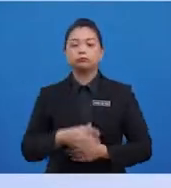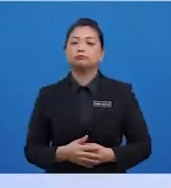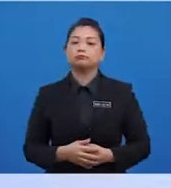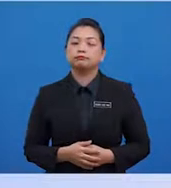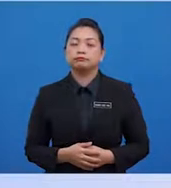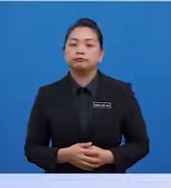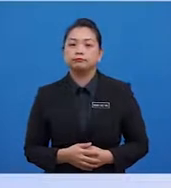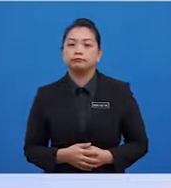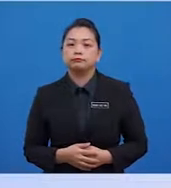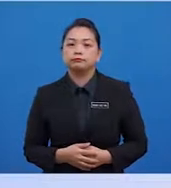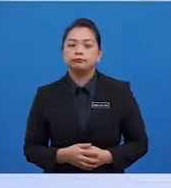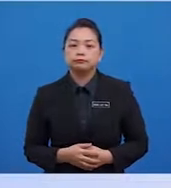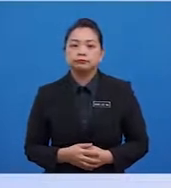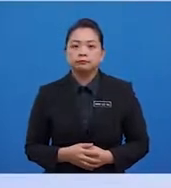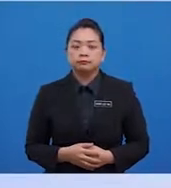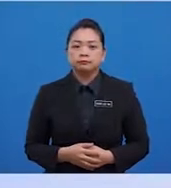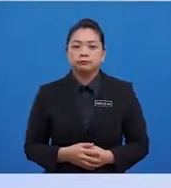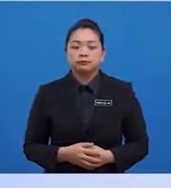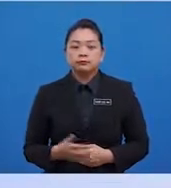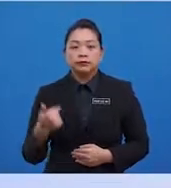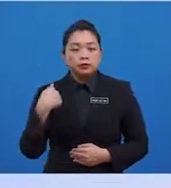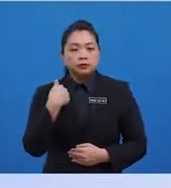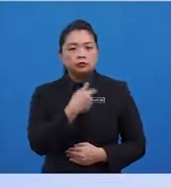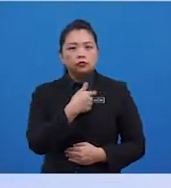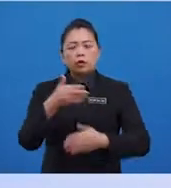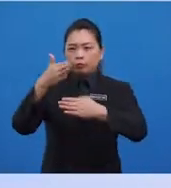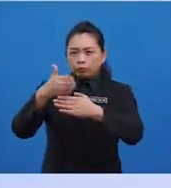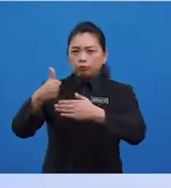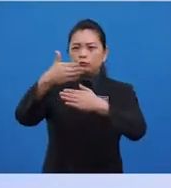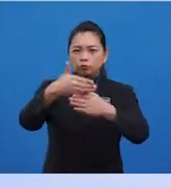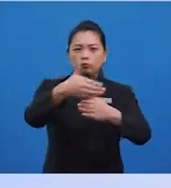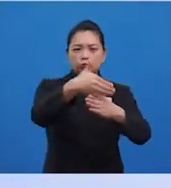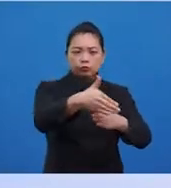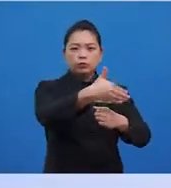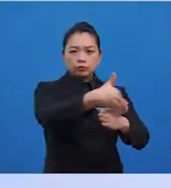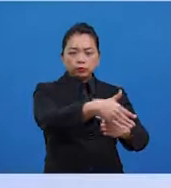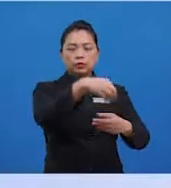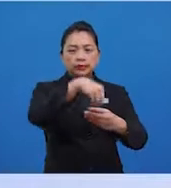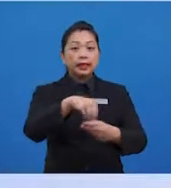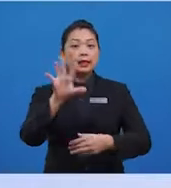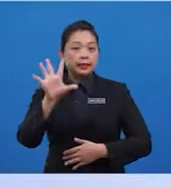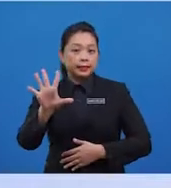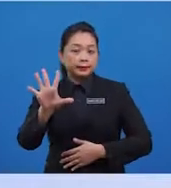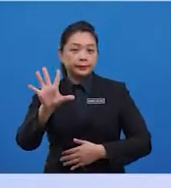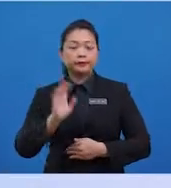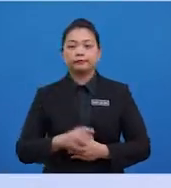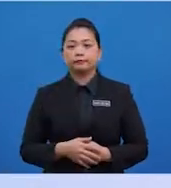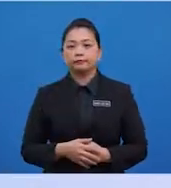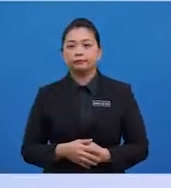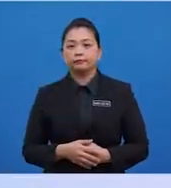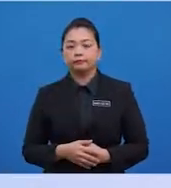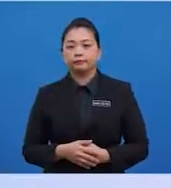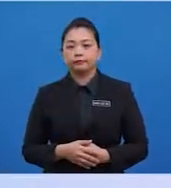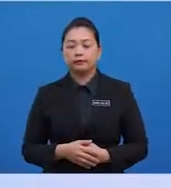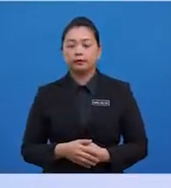Seterusnya, kita membahagi sama rata orin ke dalam 5 bakul berlainan. 20